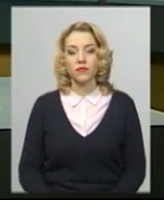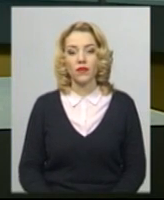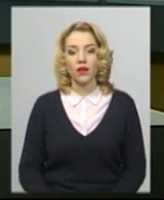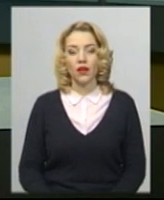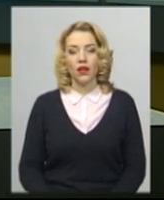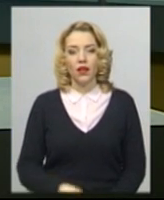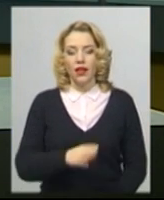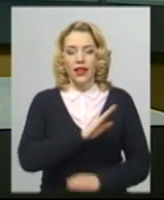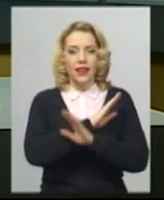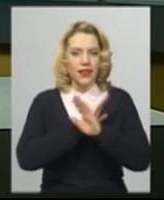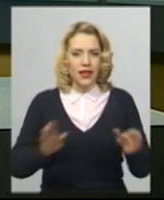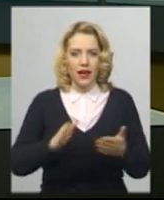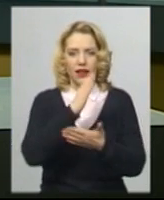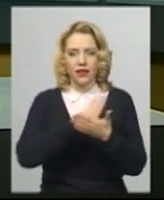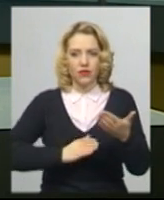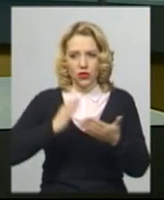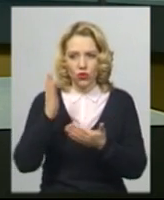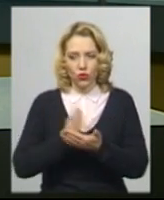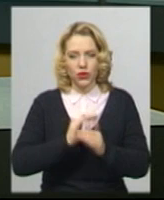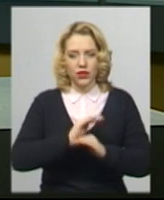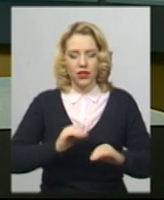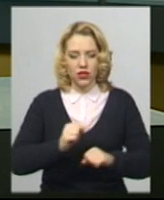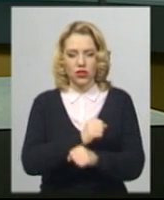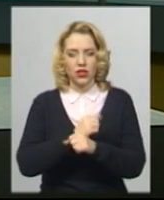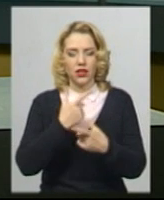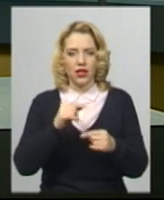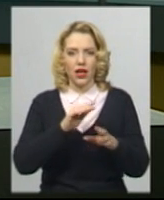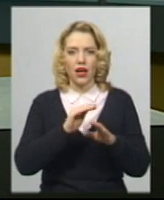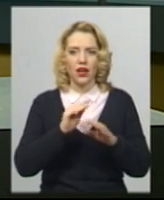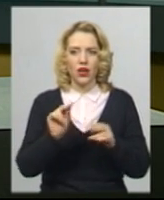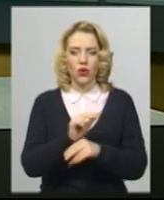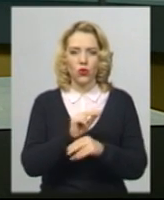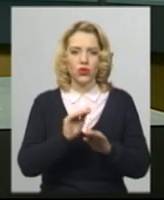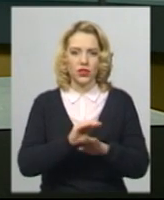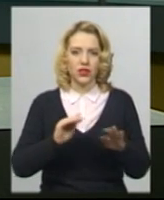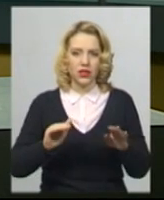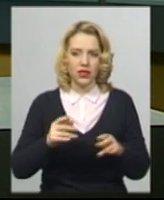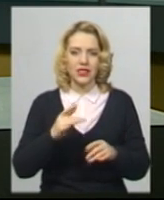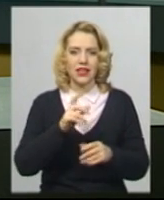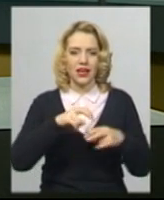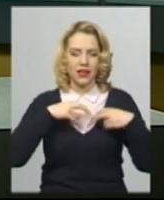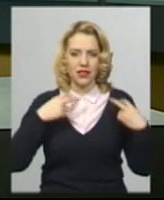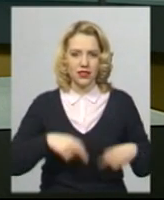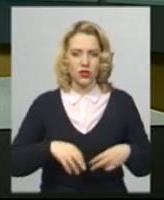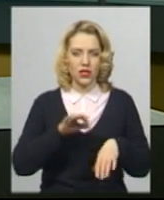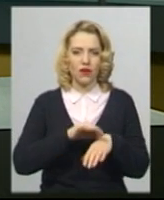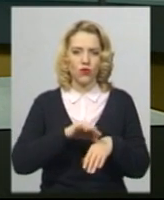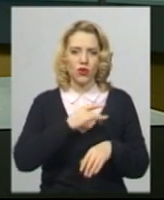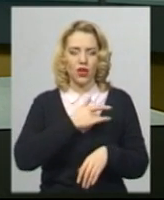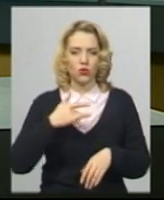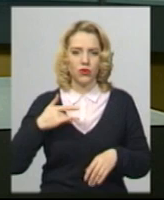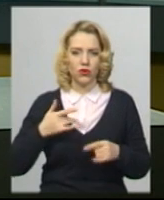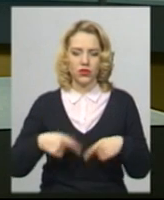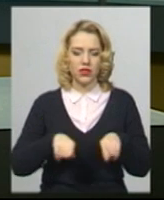Не ліквідовуватимуть дитячі санаторії, де лікуються діти із ризиком захворюваності на туберкульоз. Так вирішили депутати Хмельницької